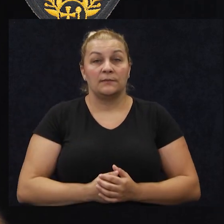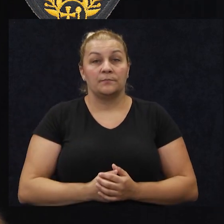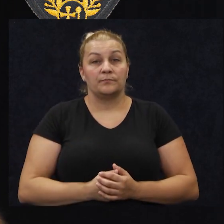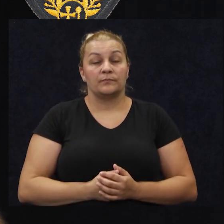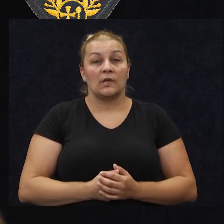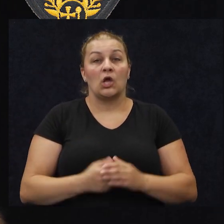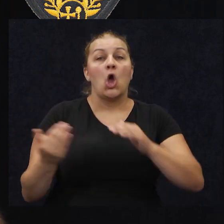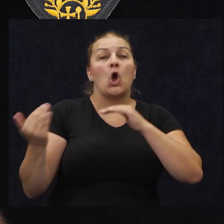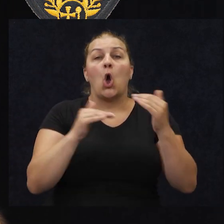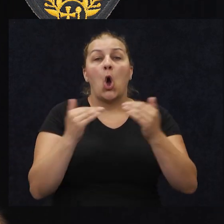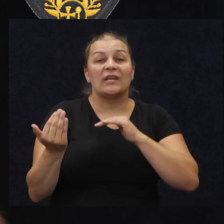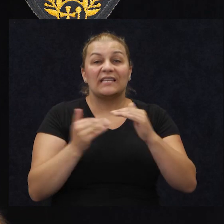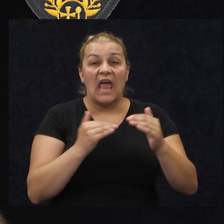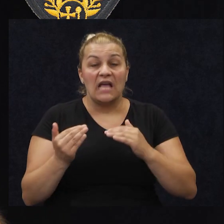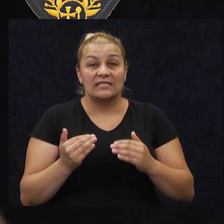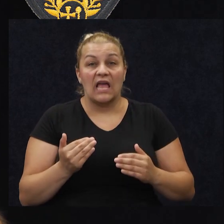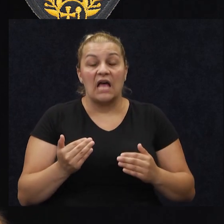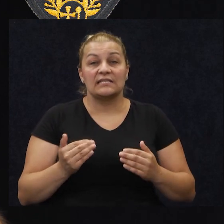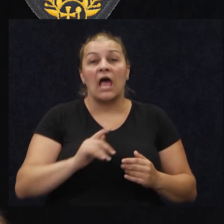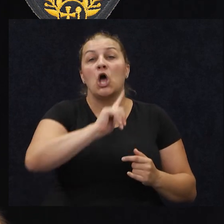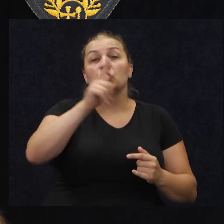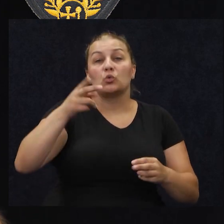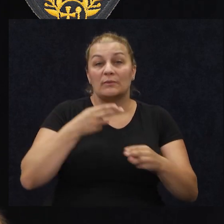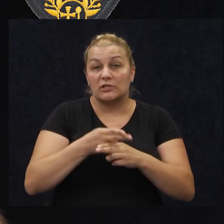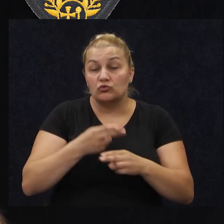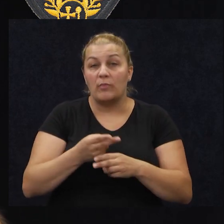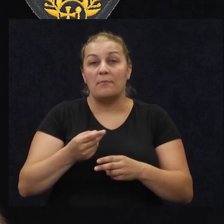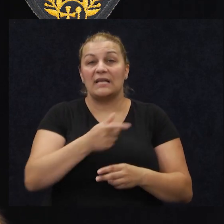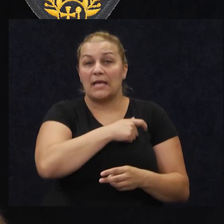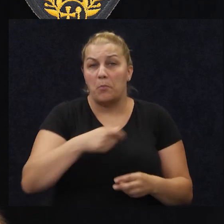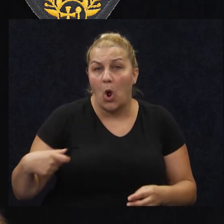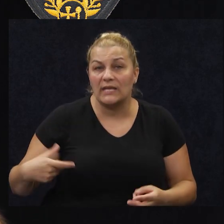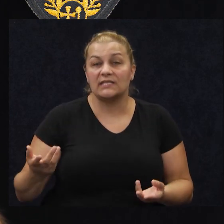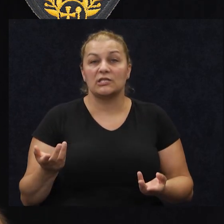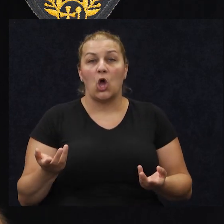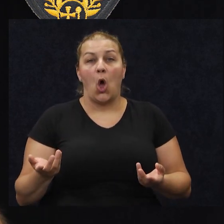koordinacija sa drugim službama, s policijom, sa